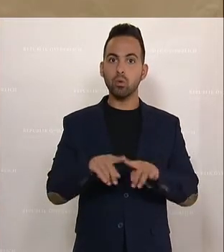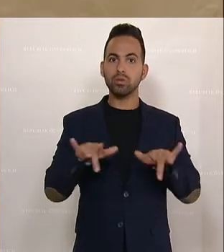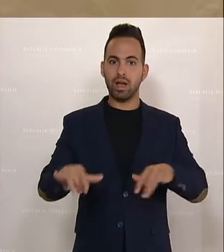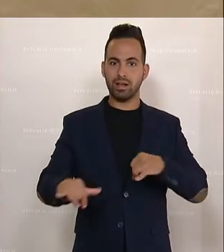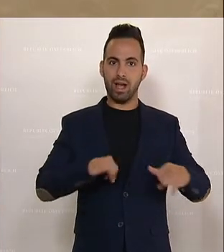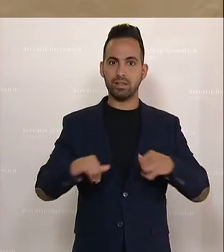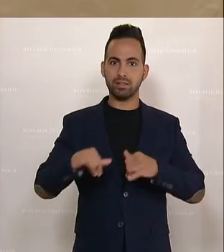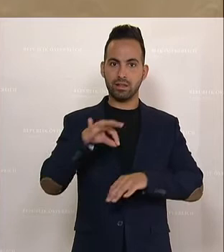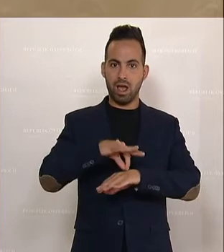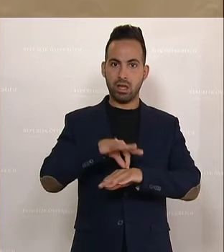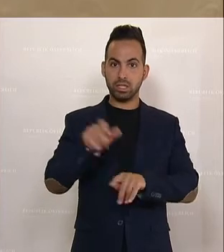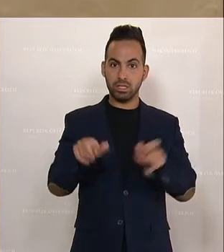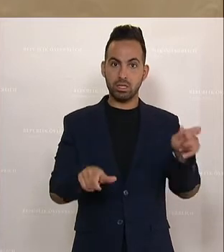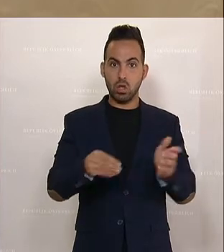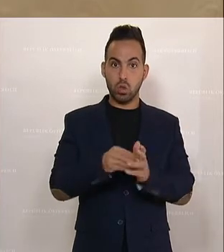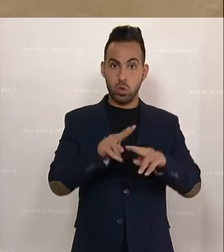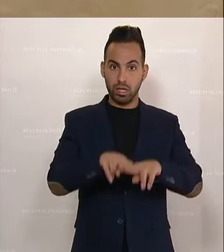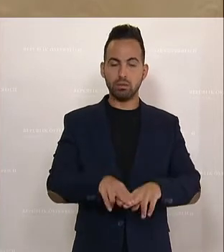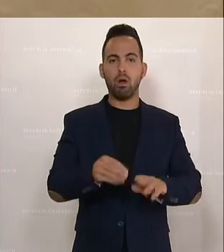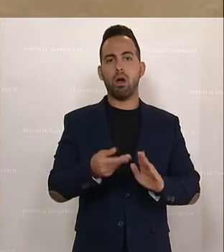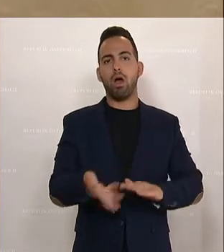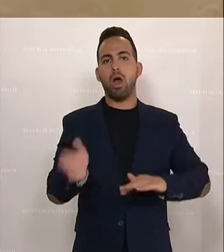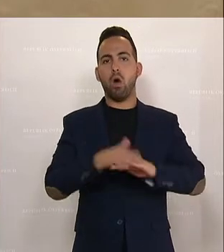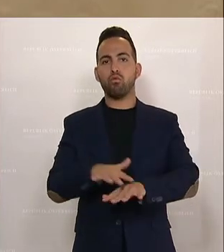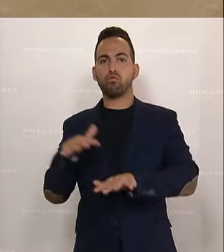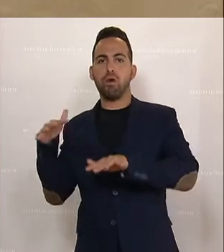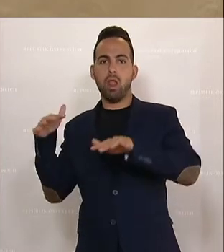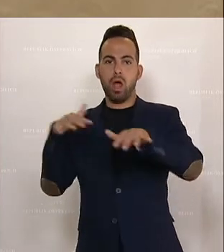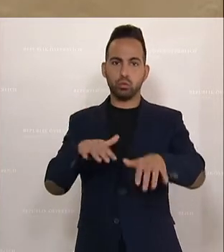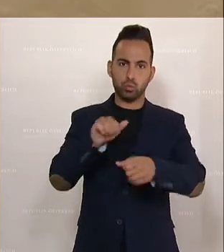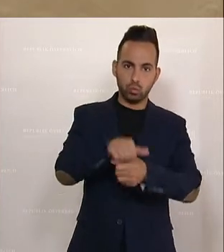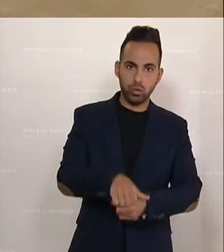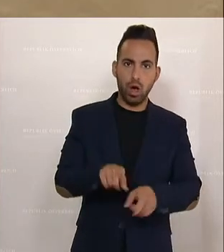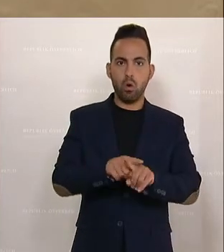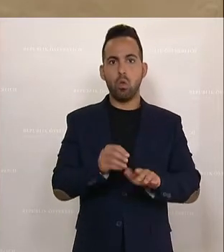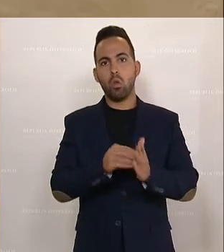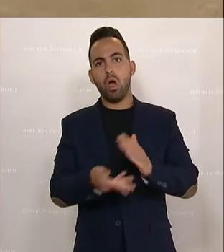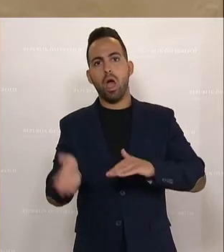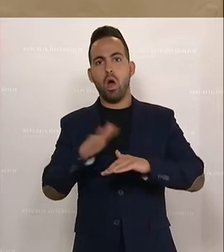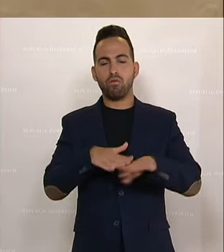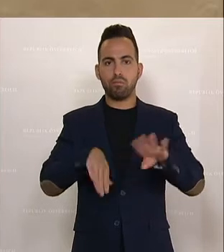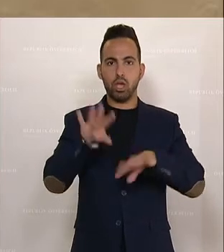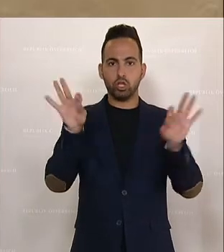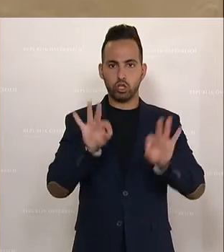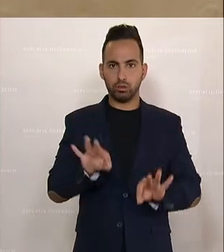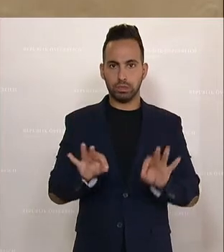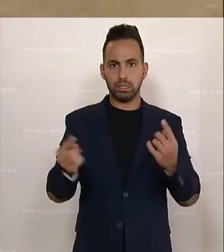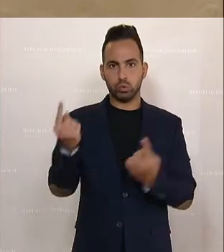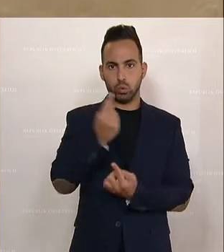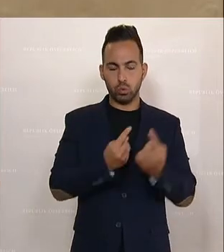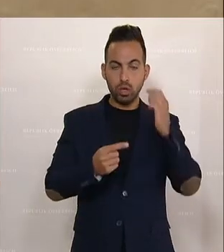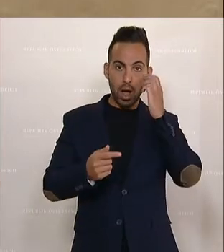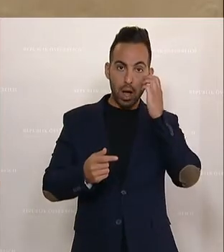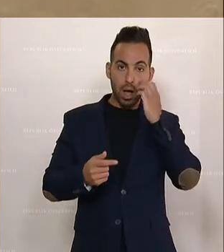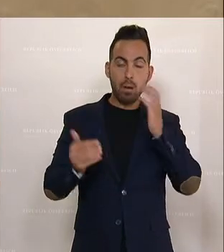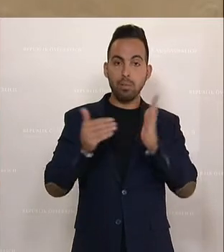Kassenärzte werden in noch stärkerer Überlastung und einer noch schwierigeren Situation. Man braucht ganz